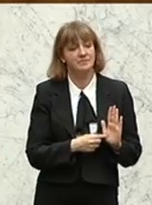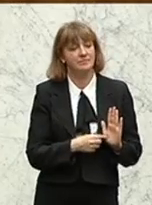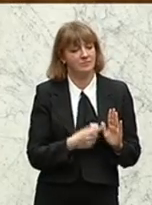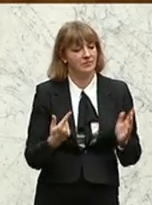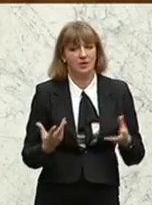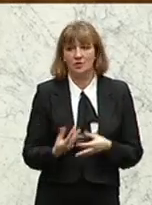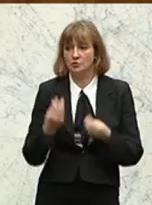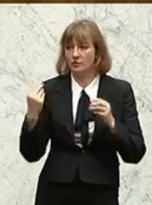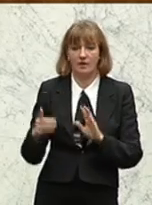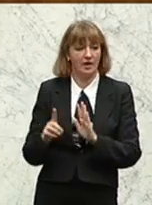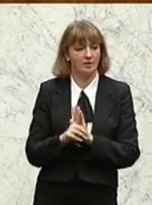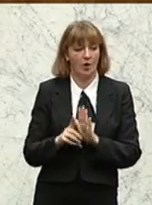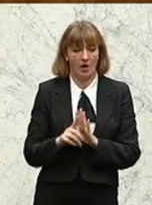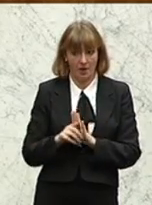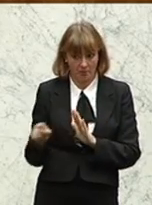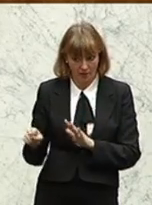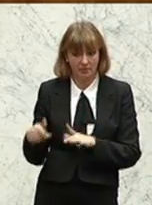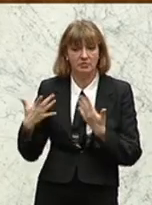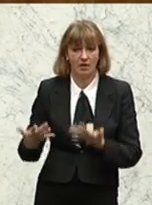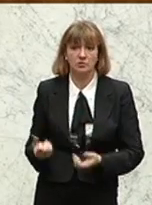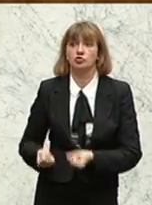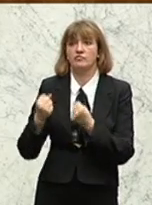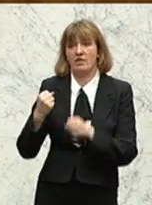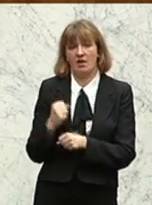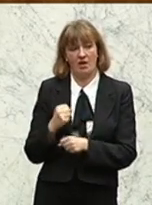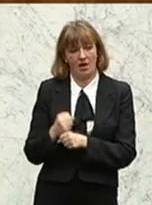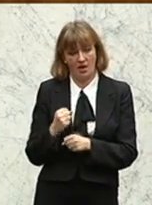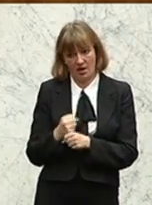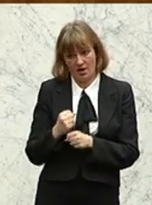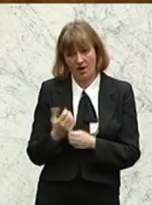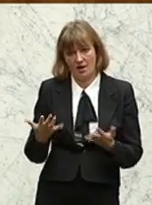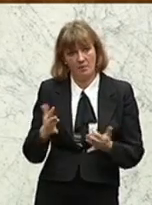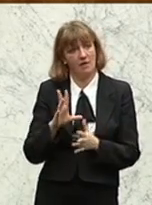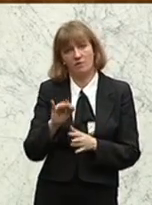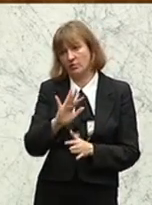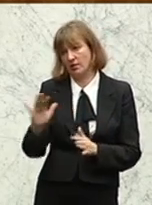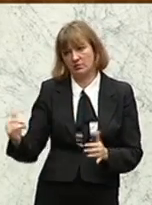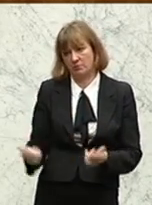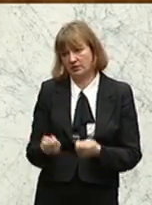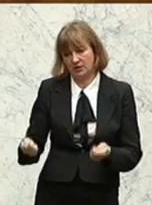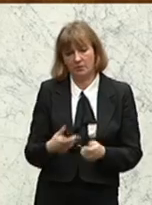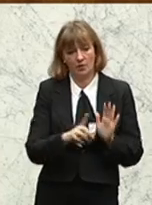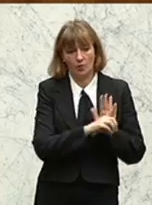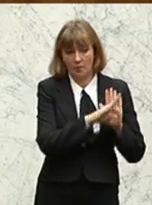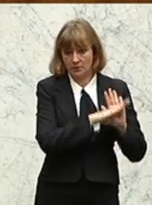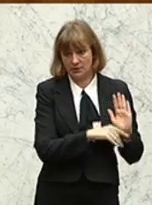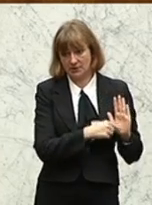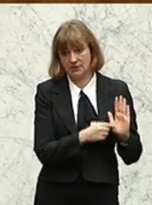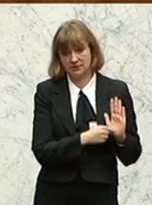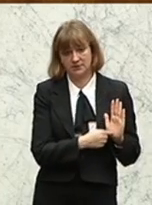zu viele Normen erschweren die Arbeit eines jeden Betriebes. Das Normengesetz soll